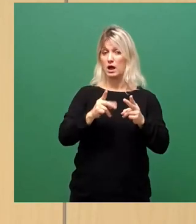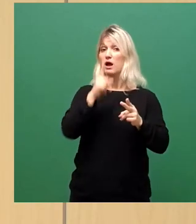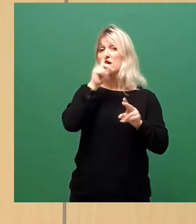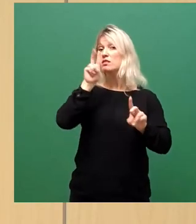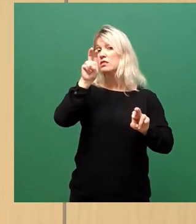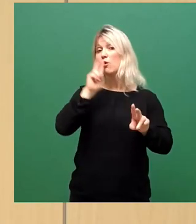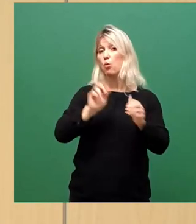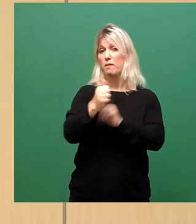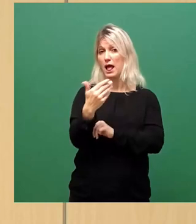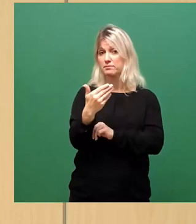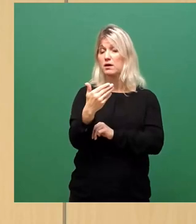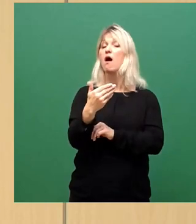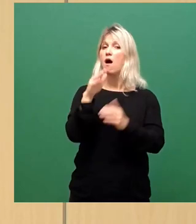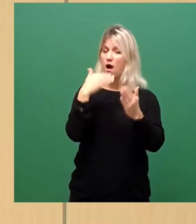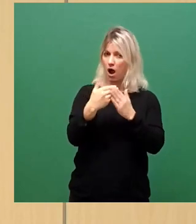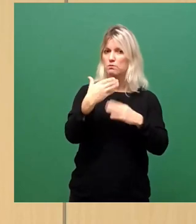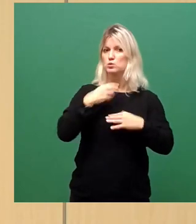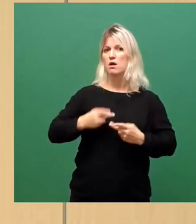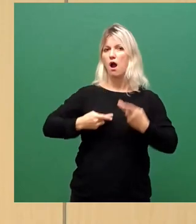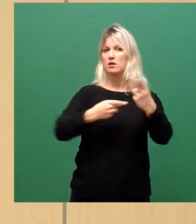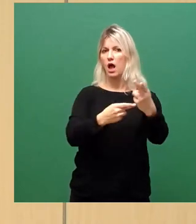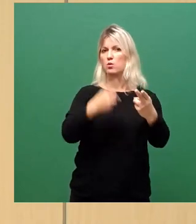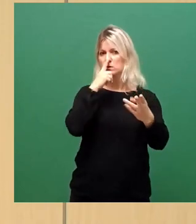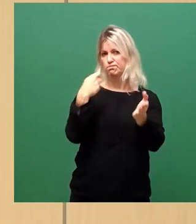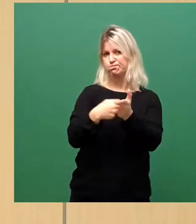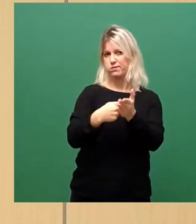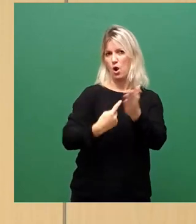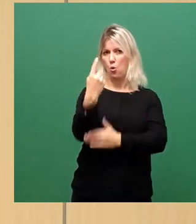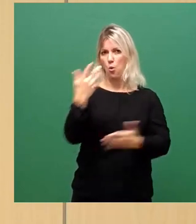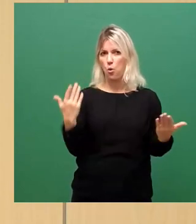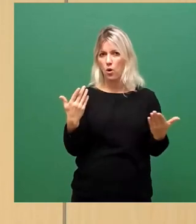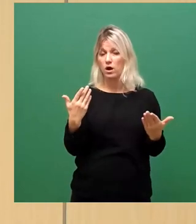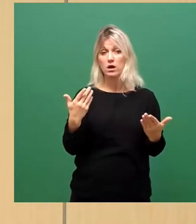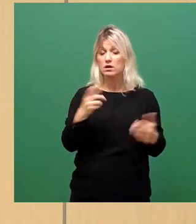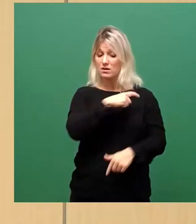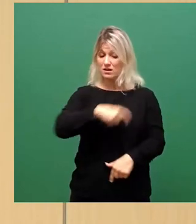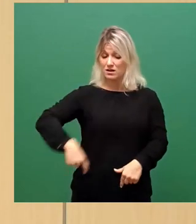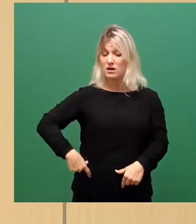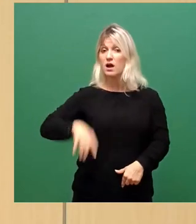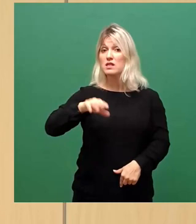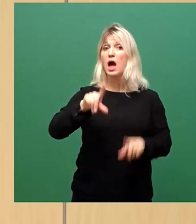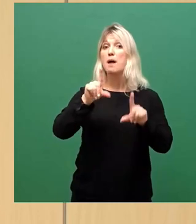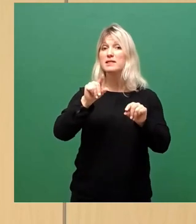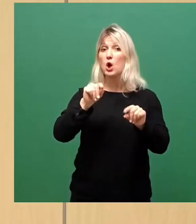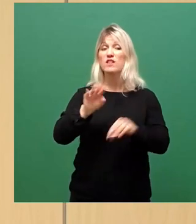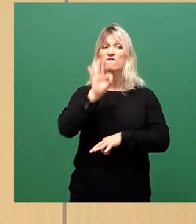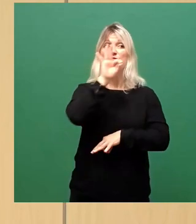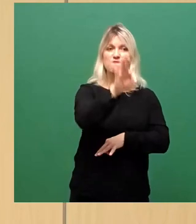Krankenhaus behandelt werden müssen. Es ist also ein Akt der Solidarität mit Ärzten, mit Pflegepersonal,